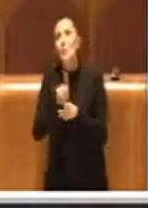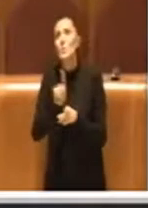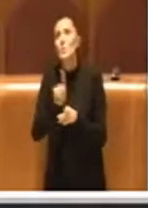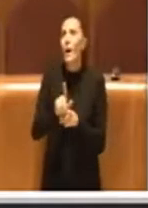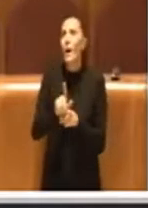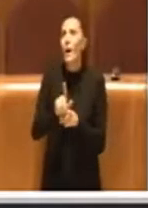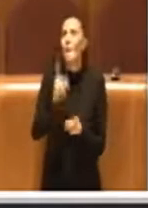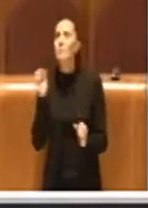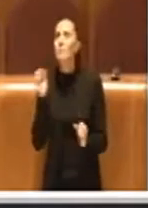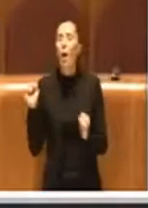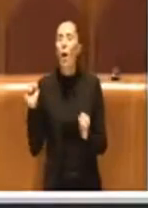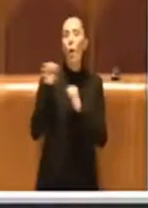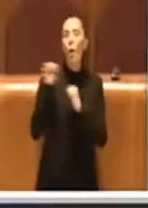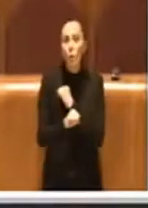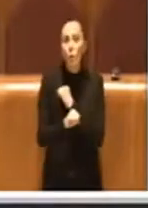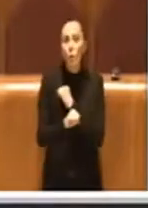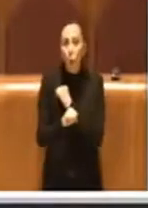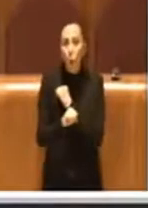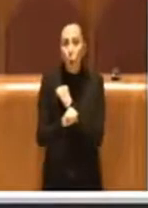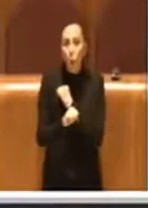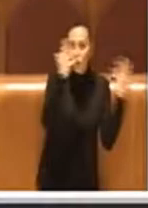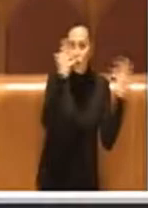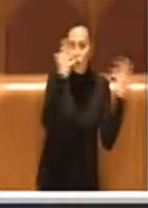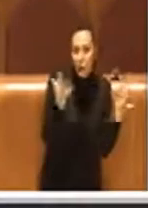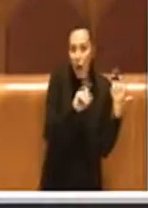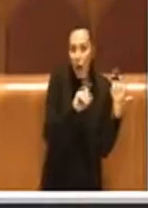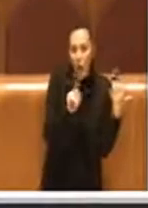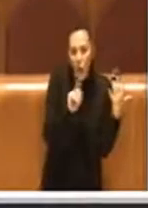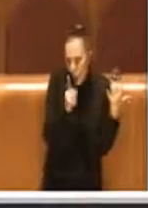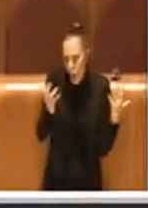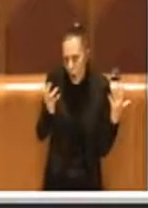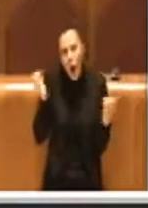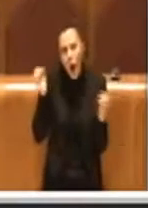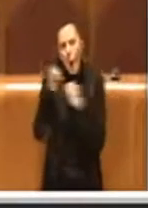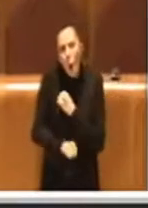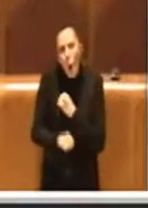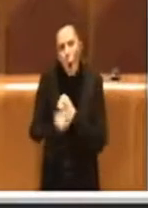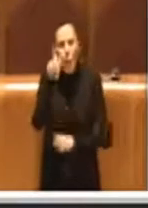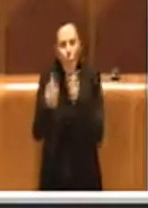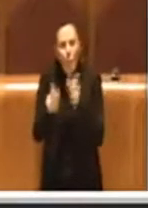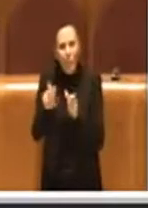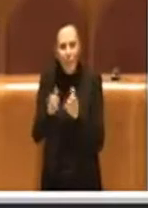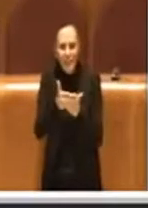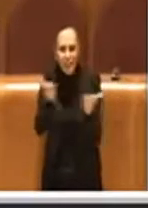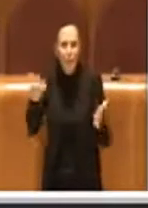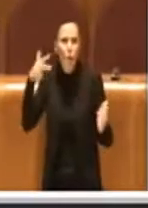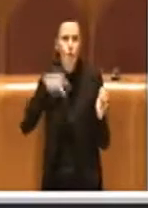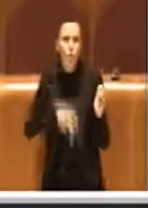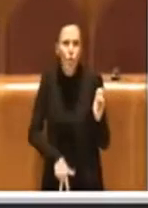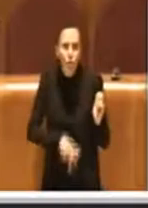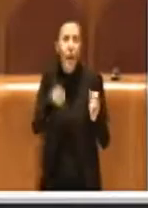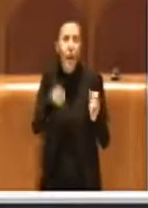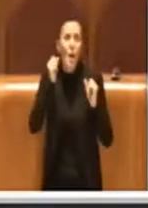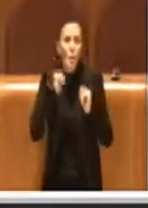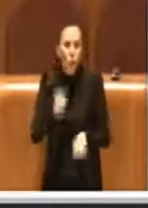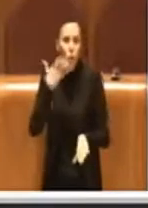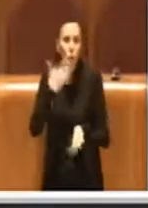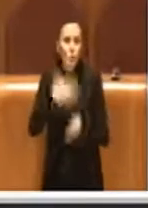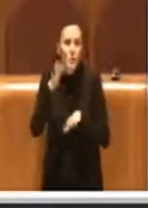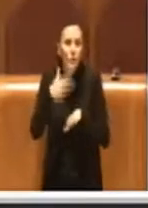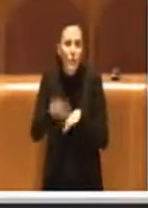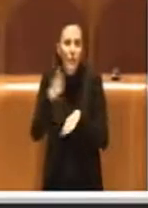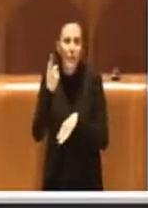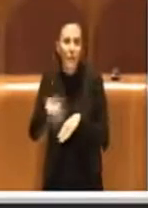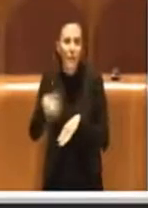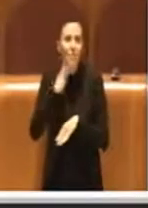che non va contro la maggioranza, va contro le persone, le società che possono beneficiare di questi debiti fuori bilancio. Altra cosa